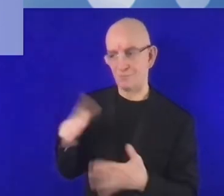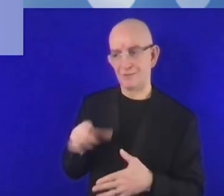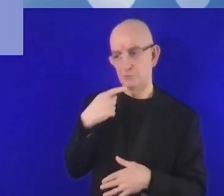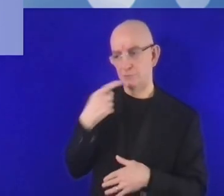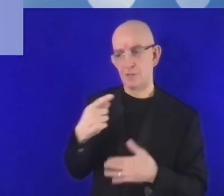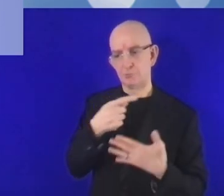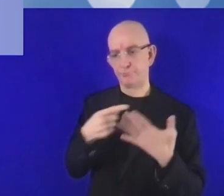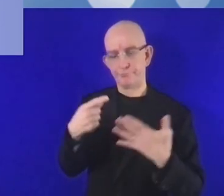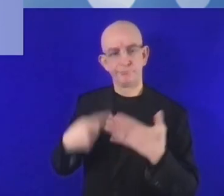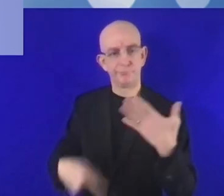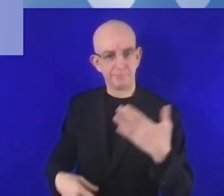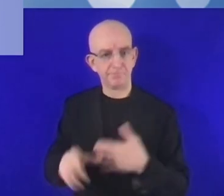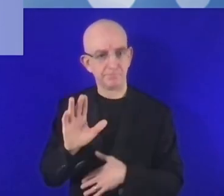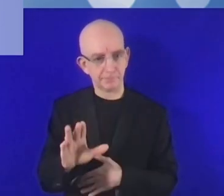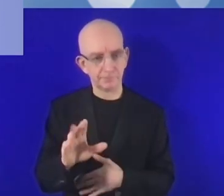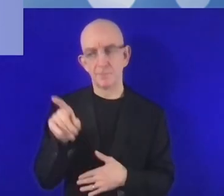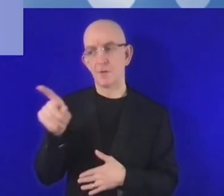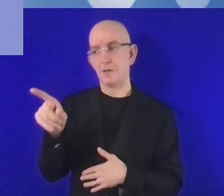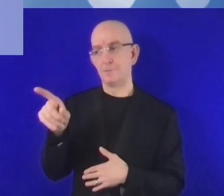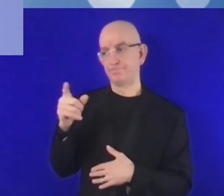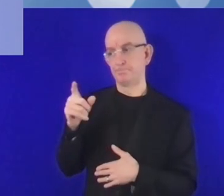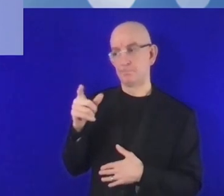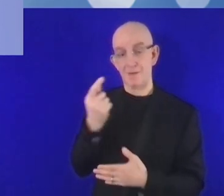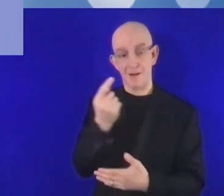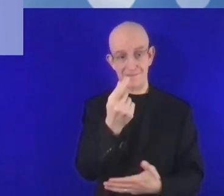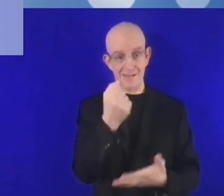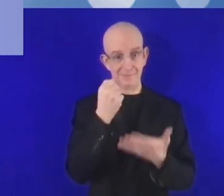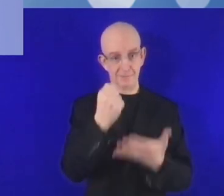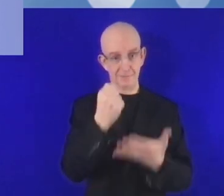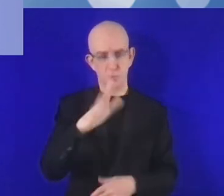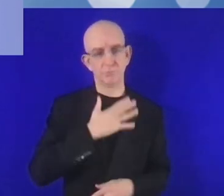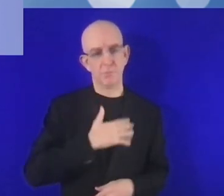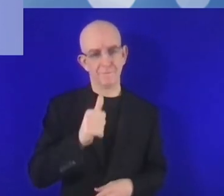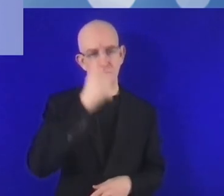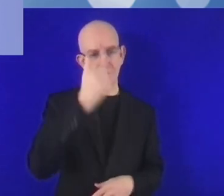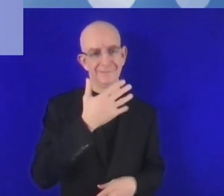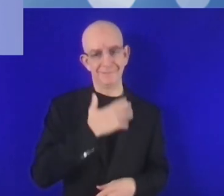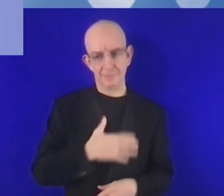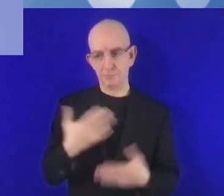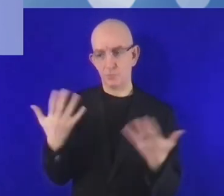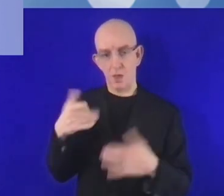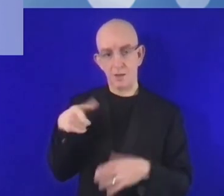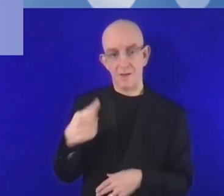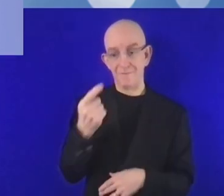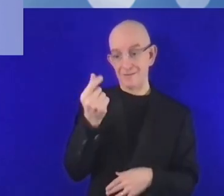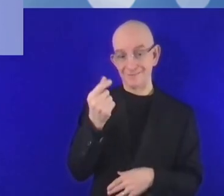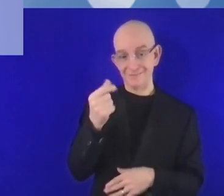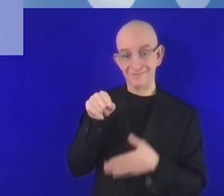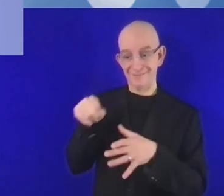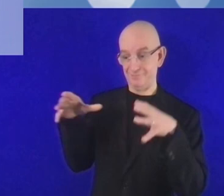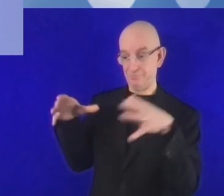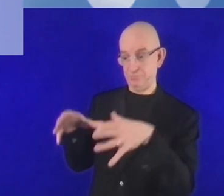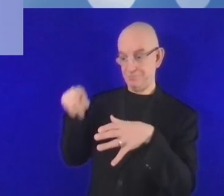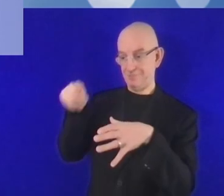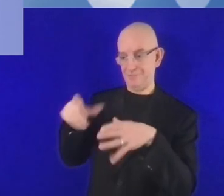انتهت من حديثها السيدة الوزيرة قبل قليل. الاهتمام ولق